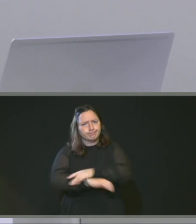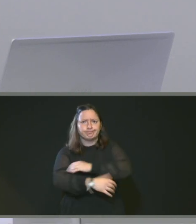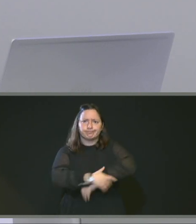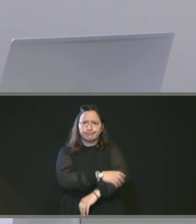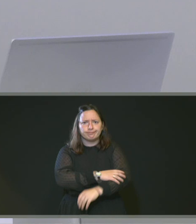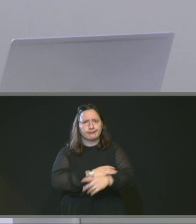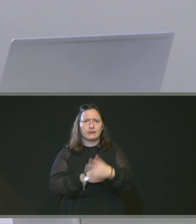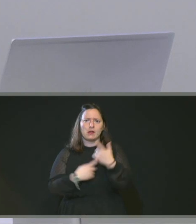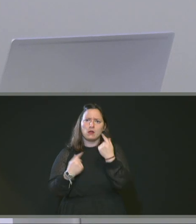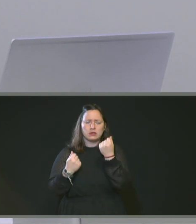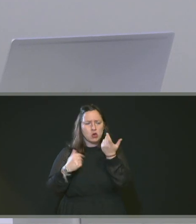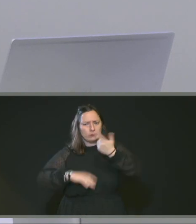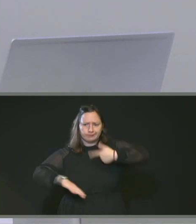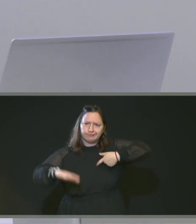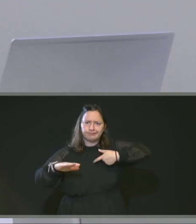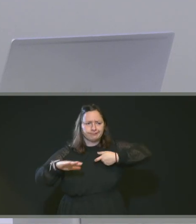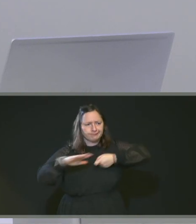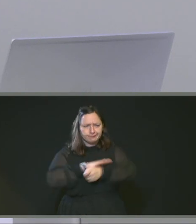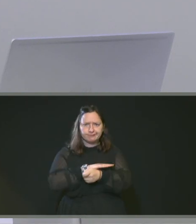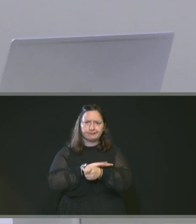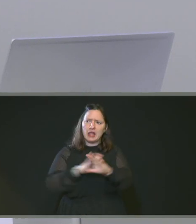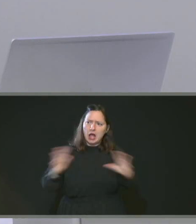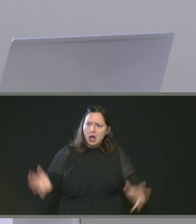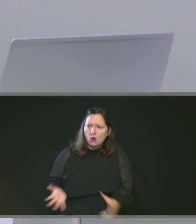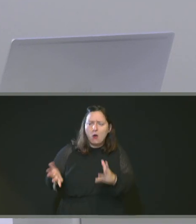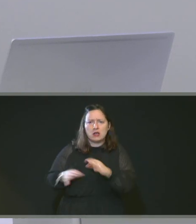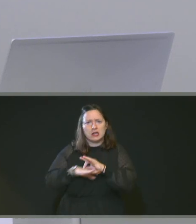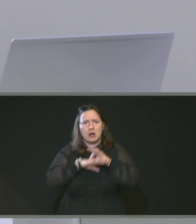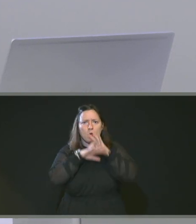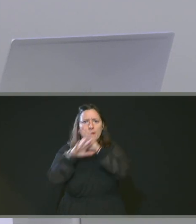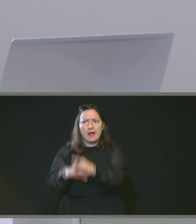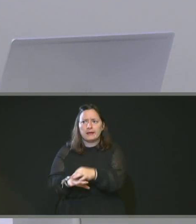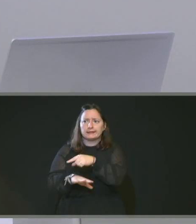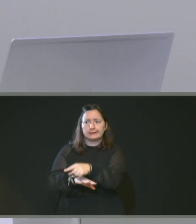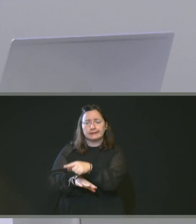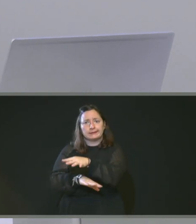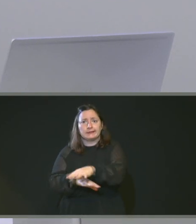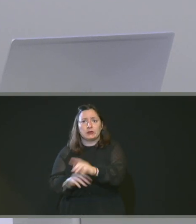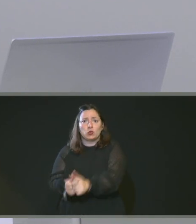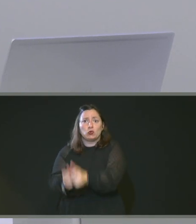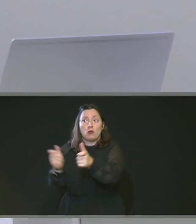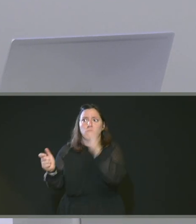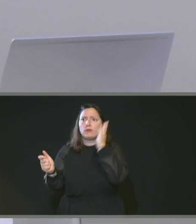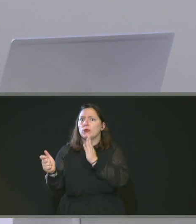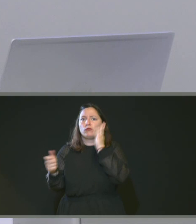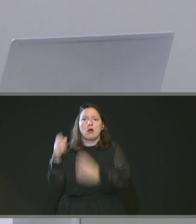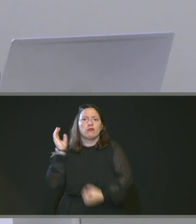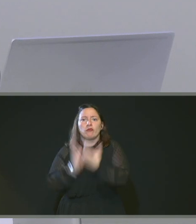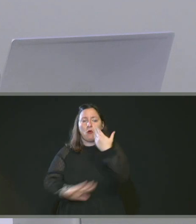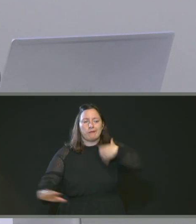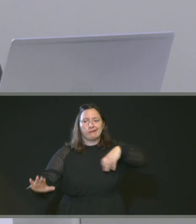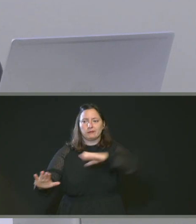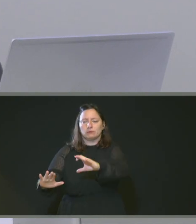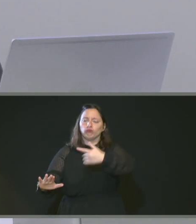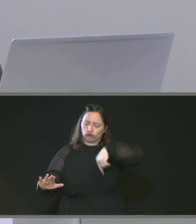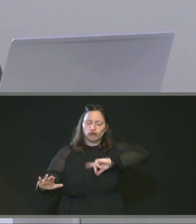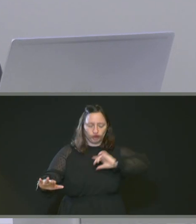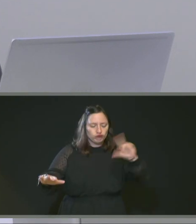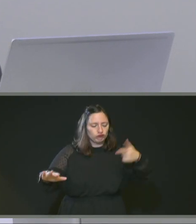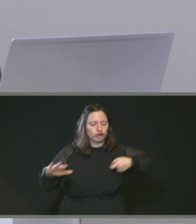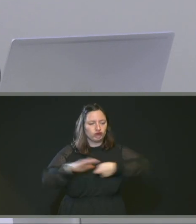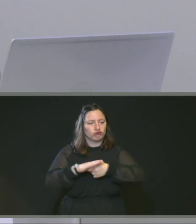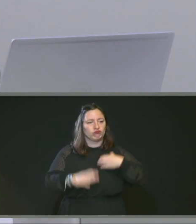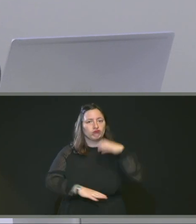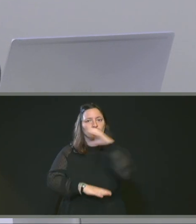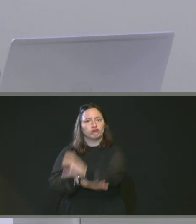ce projet-là pour accompagner cette structure qui avait besoin de nouveaux investissements. Et donc il vous est proposé au titre de